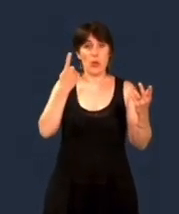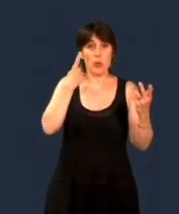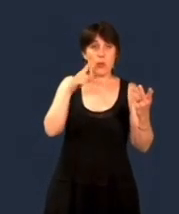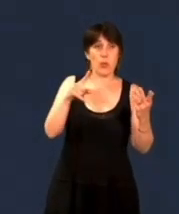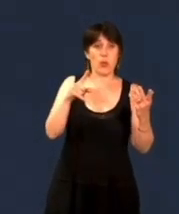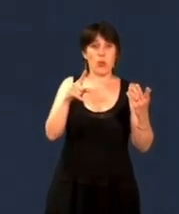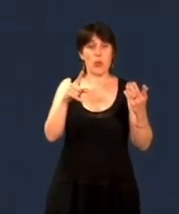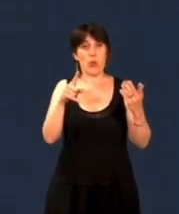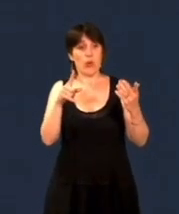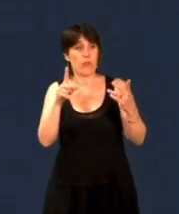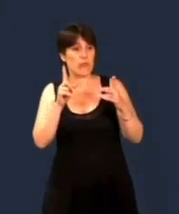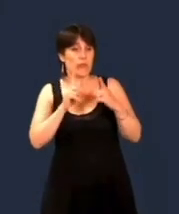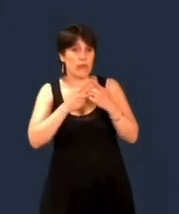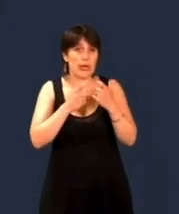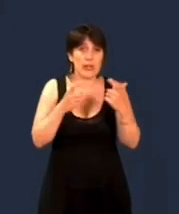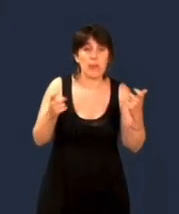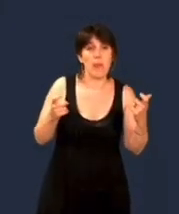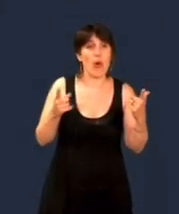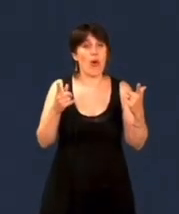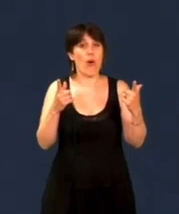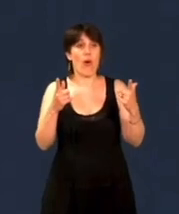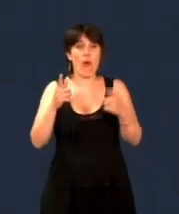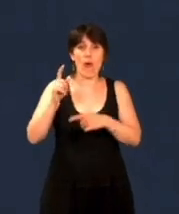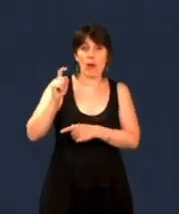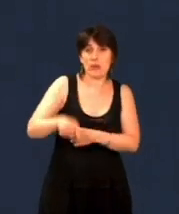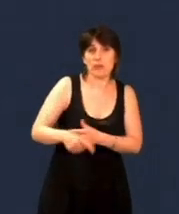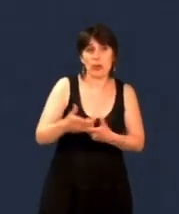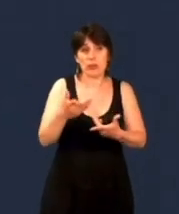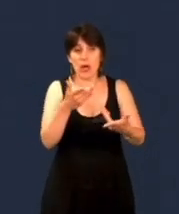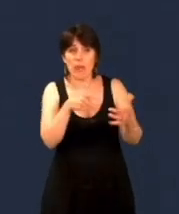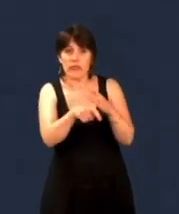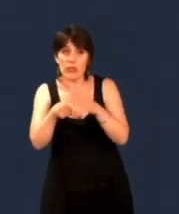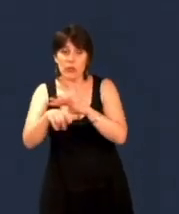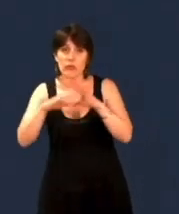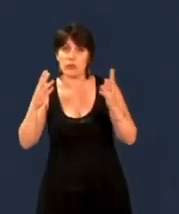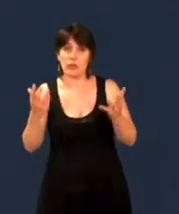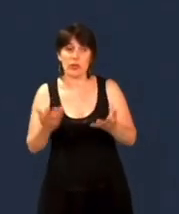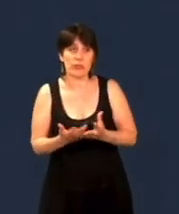développer les équipements indispensables au bien-être des Auvergnats et des Rodenpins. Merci Madame la Présidente. Présidente.